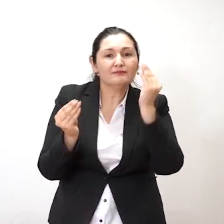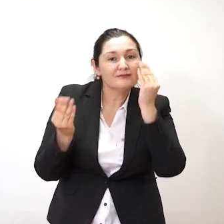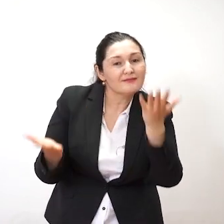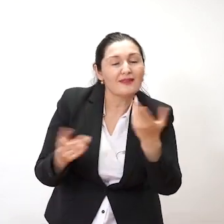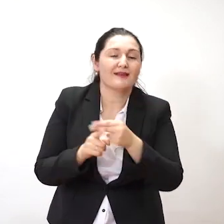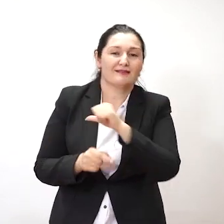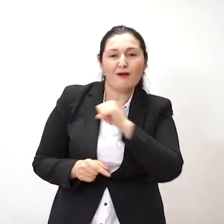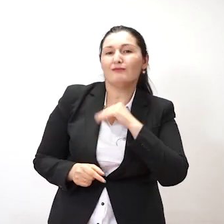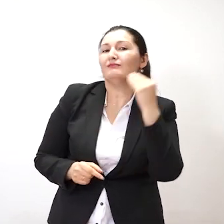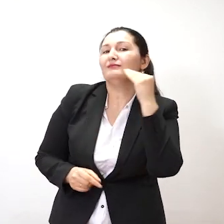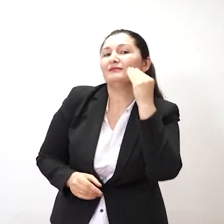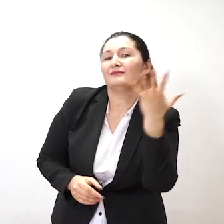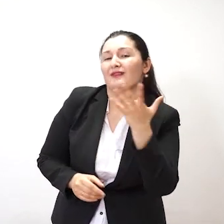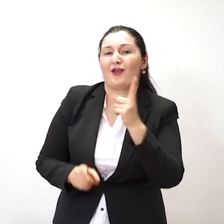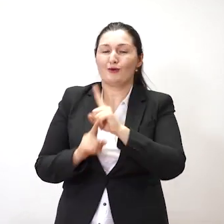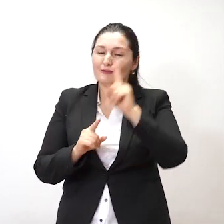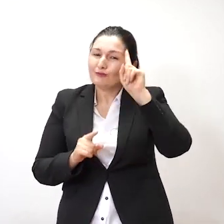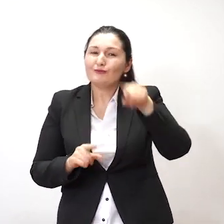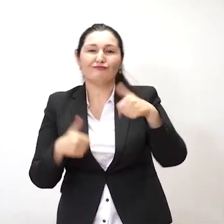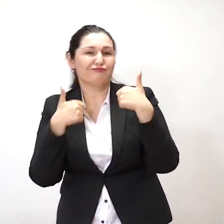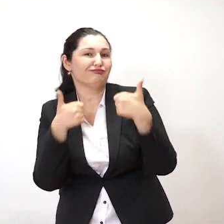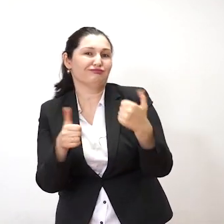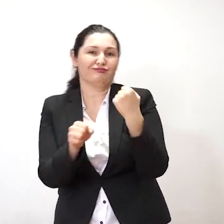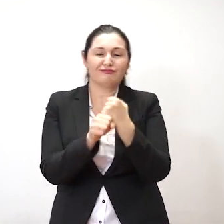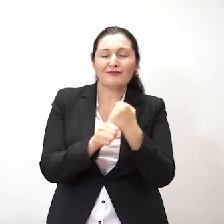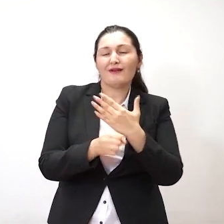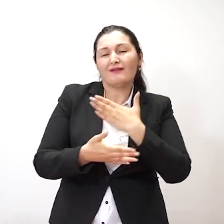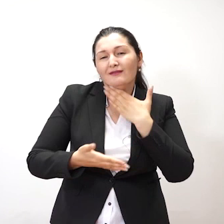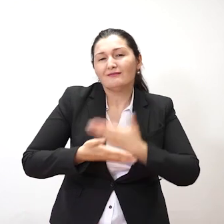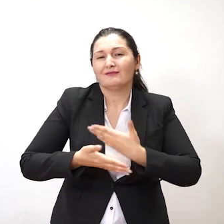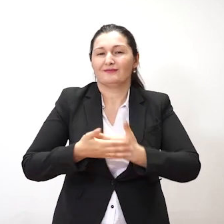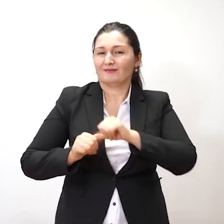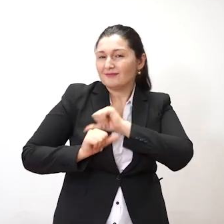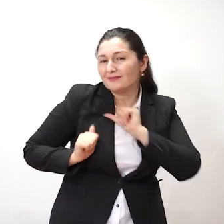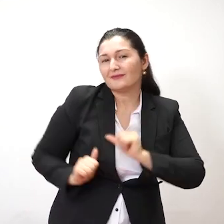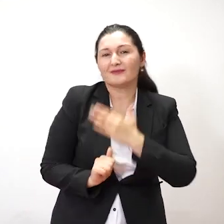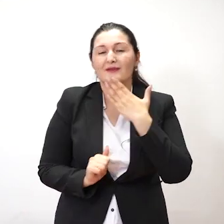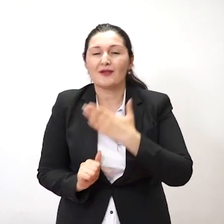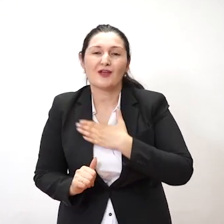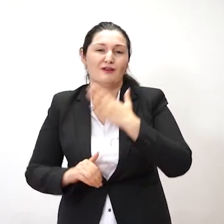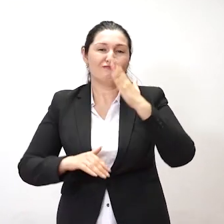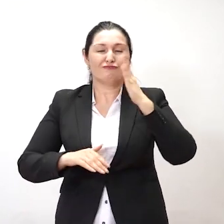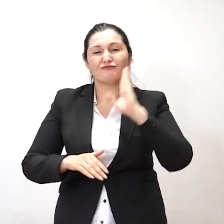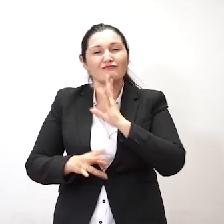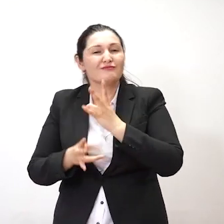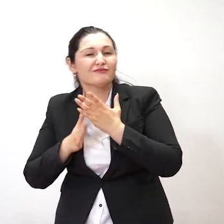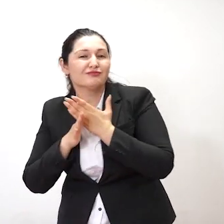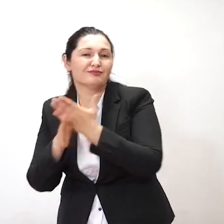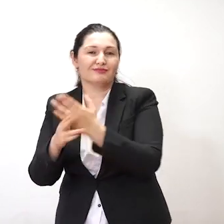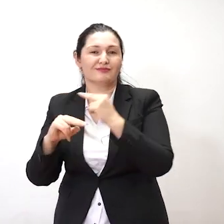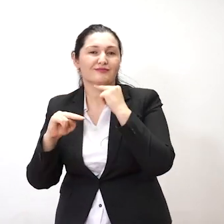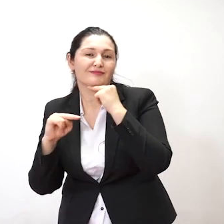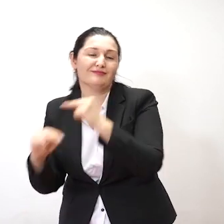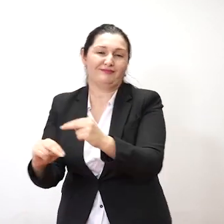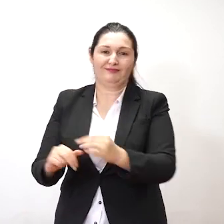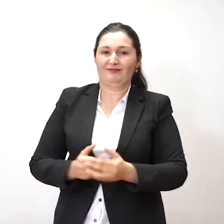ورانتی بهتر این ورانتی شایسته زیندگی کردند. با مهربانی و محبت زیندگی کردند. دست زن را گرفتند به او کمک رساندند